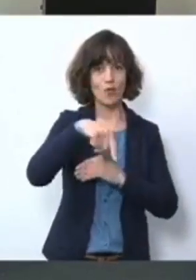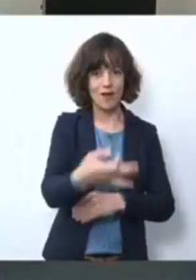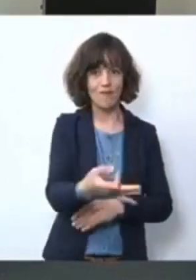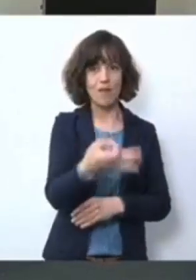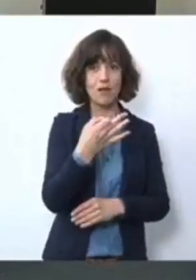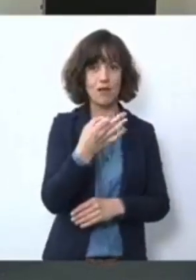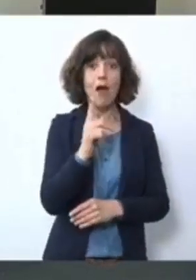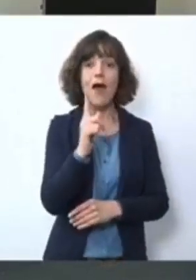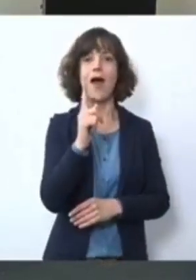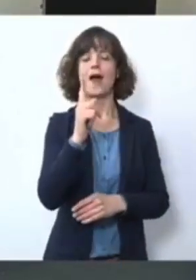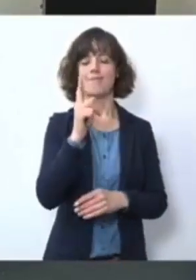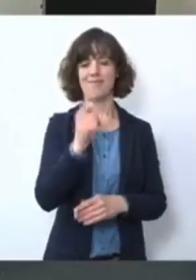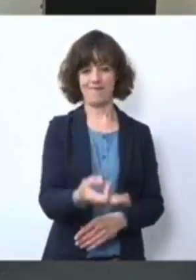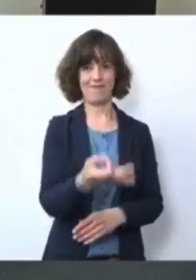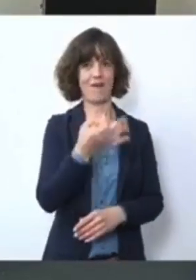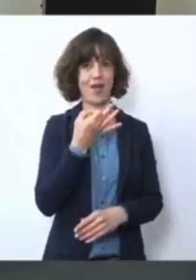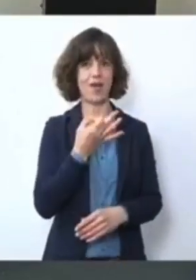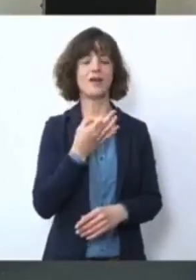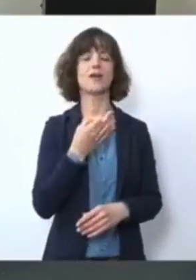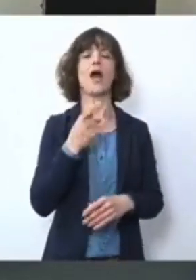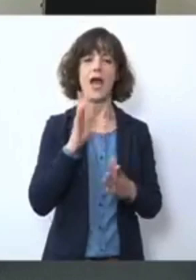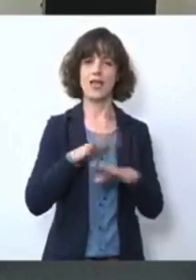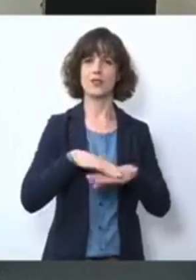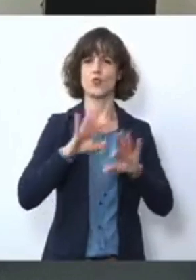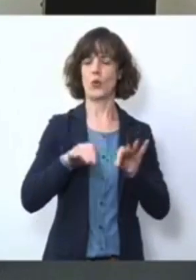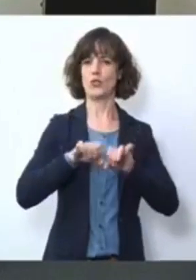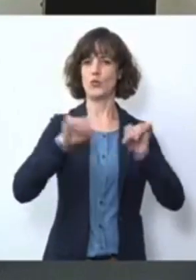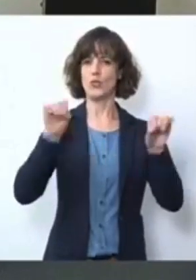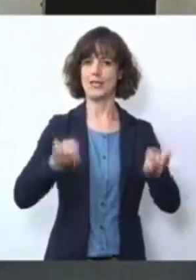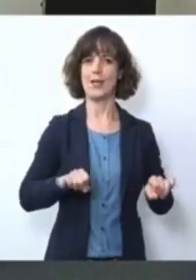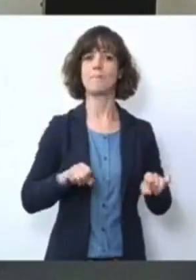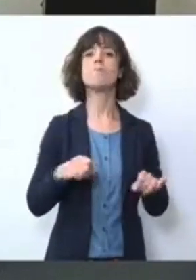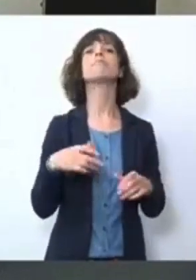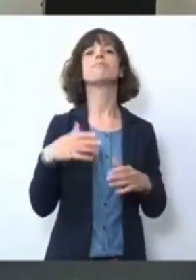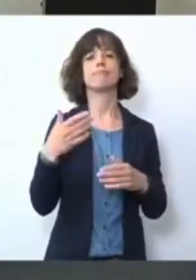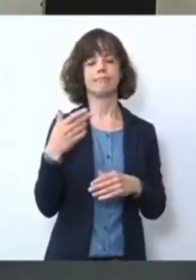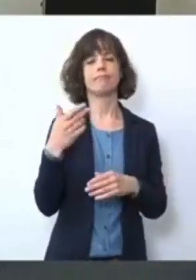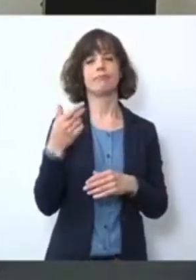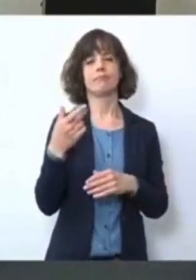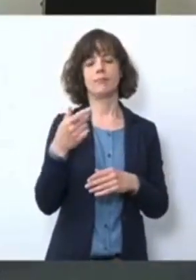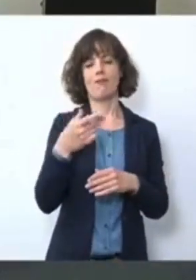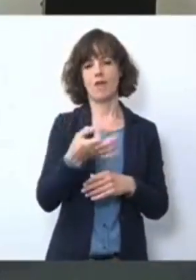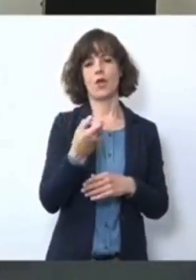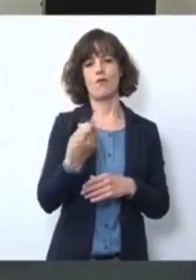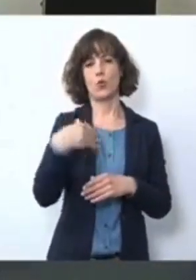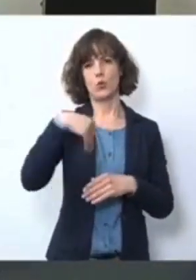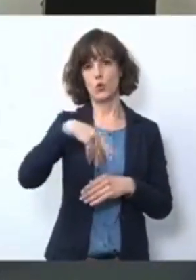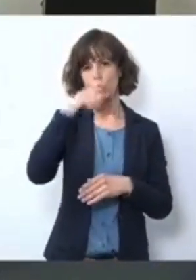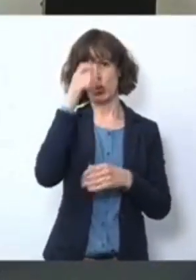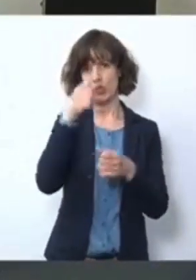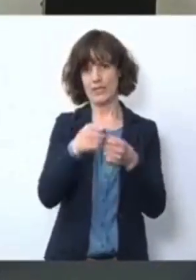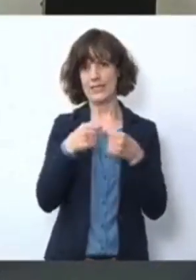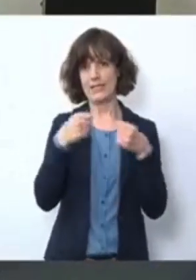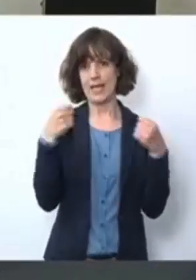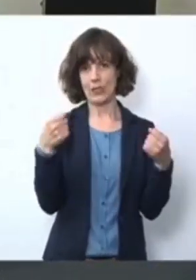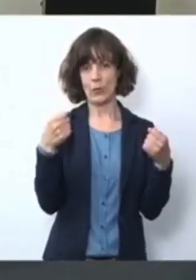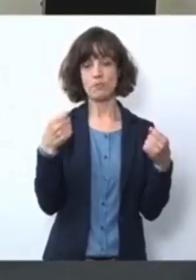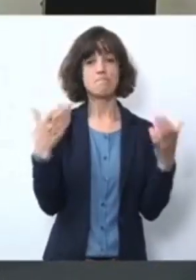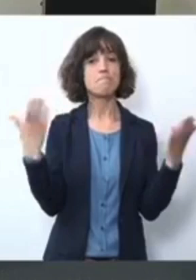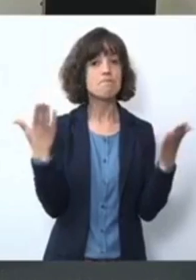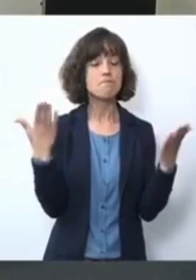Ah, da ist eine. Also offensichtlich funktioniert das System. Ich habe eine Frage von Kassian Stroh von der Süddeutschen Zeitung. Hat Bayern diese Plattform